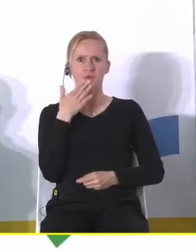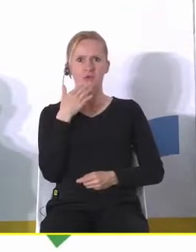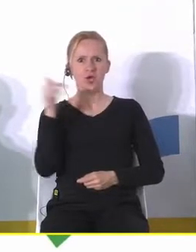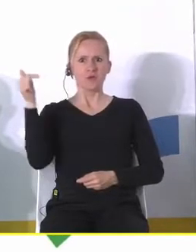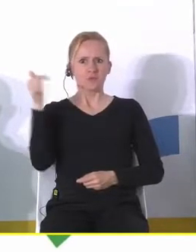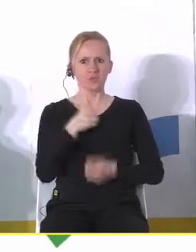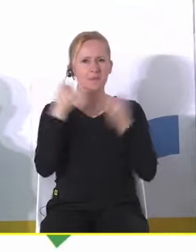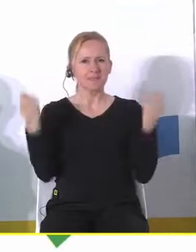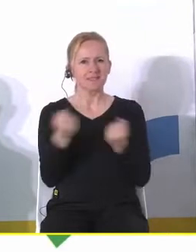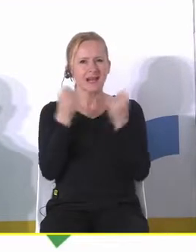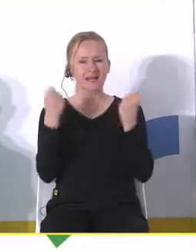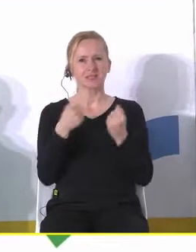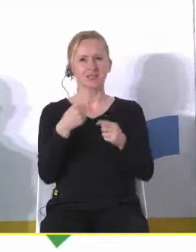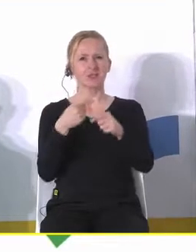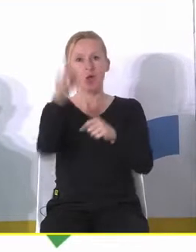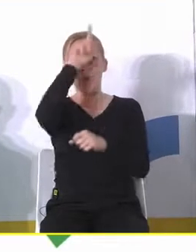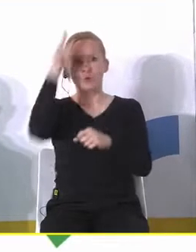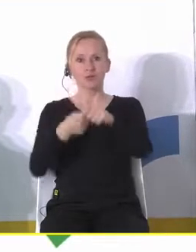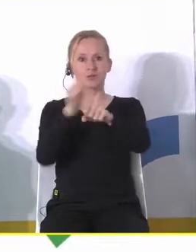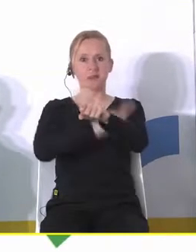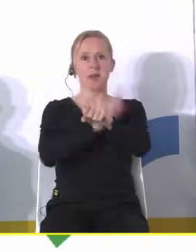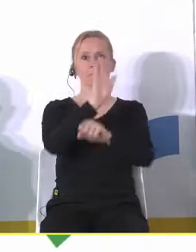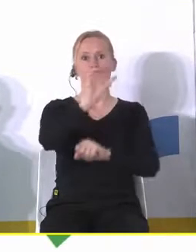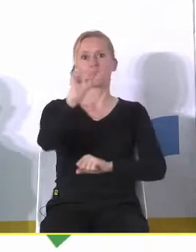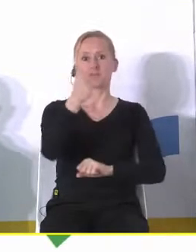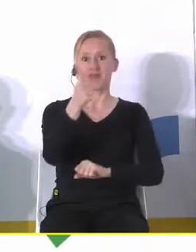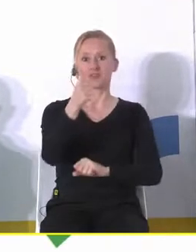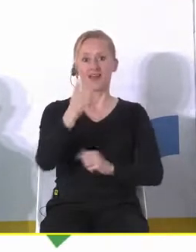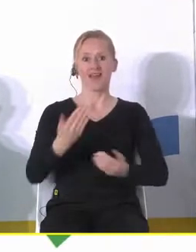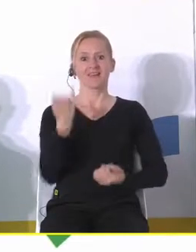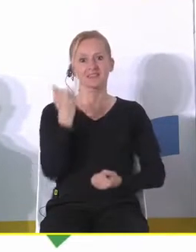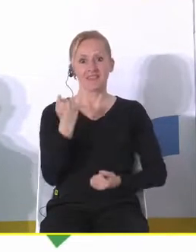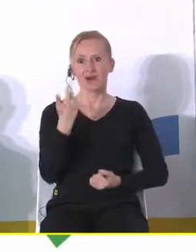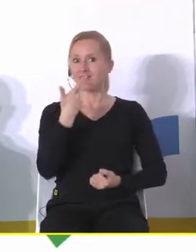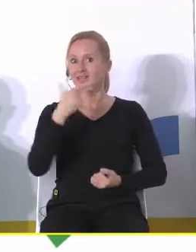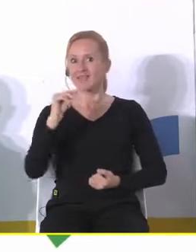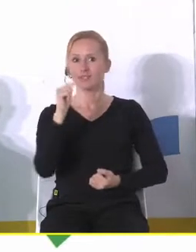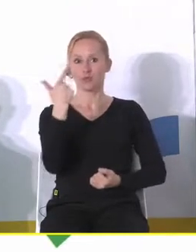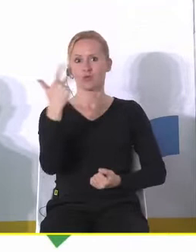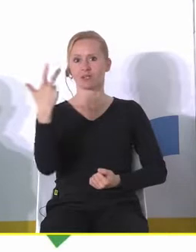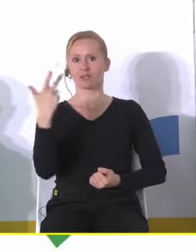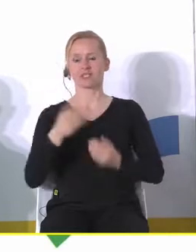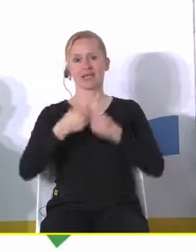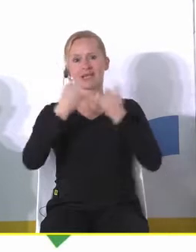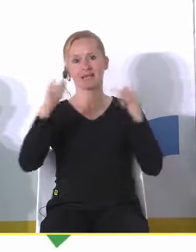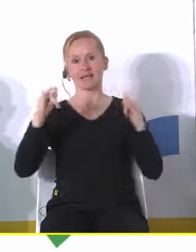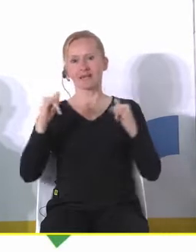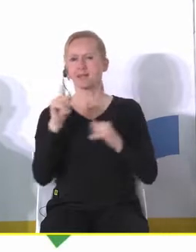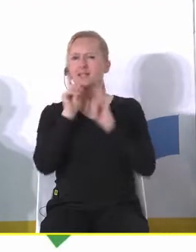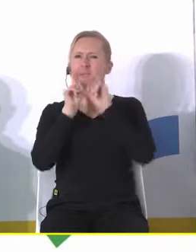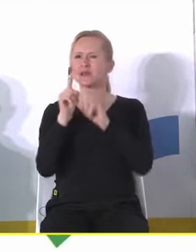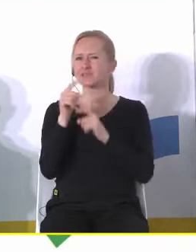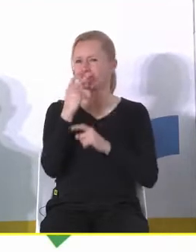starać się o to żeby Poznaniacy mieli pierwsze dziecko a nie trzecie i dalsze bo tak naprawdę tego nie